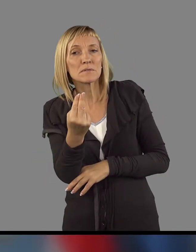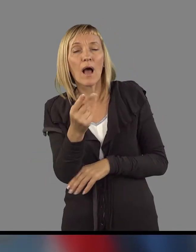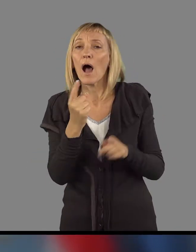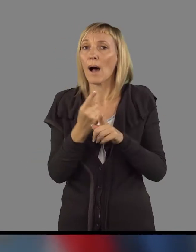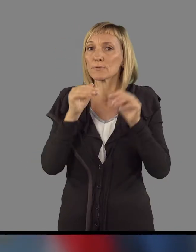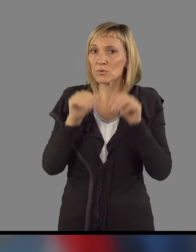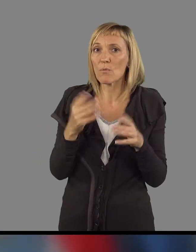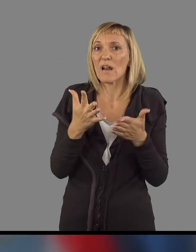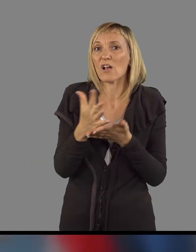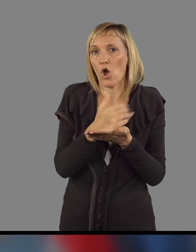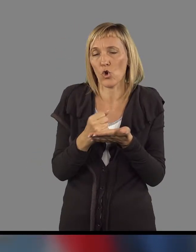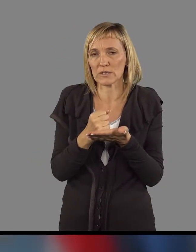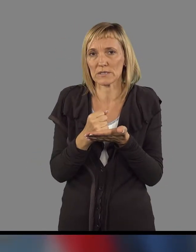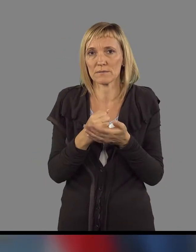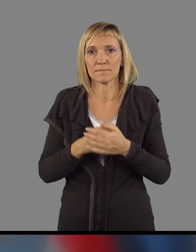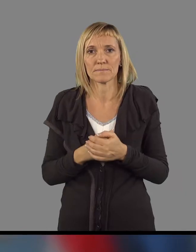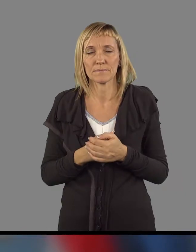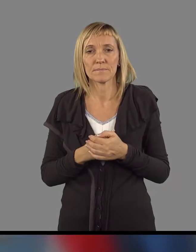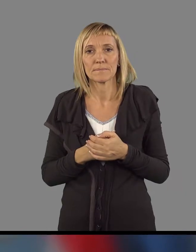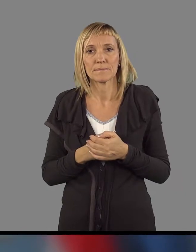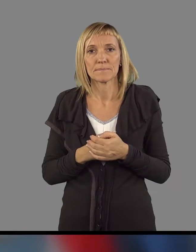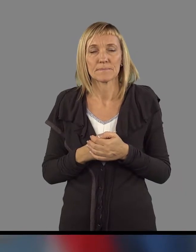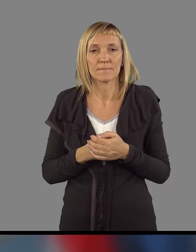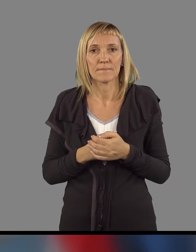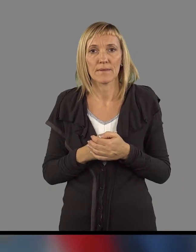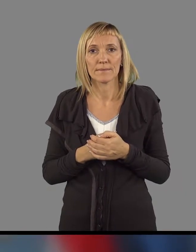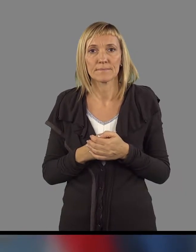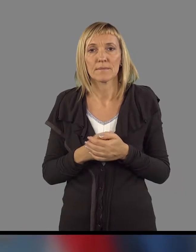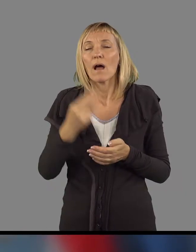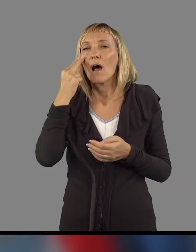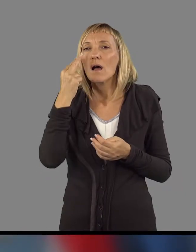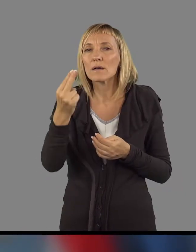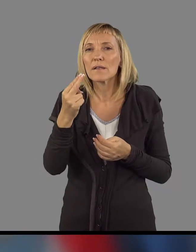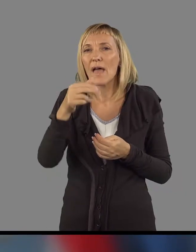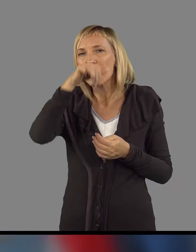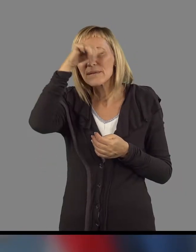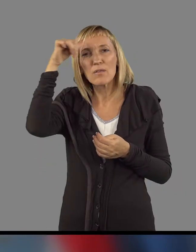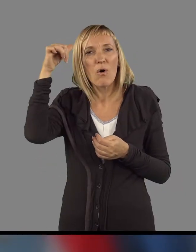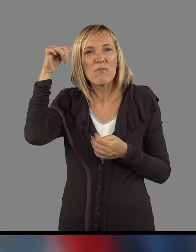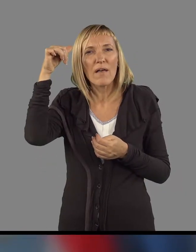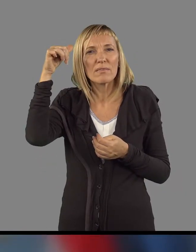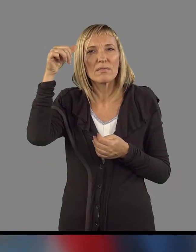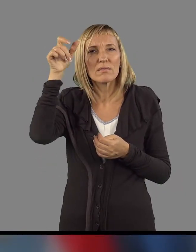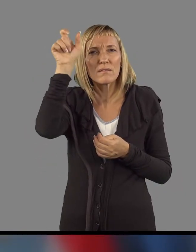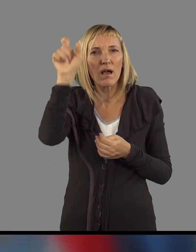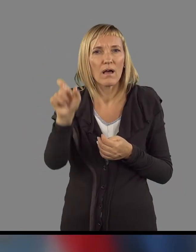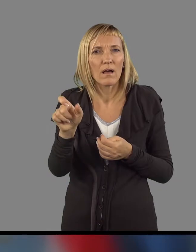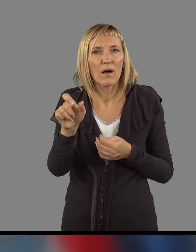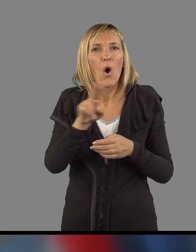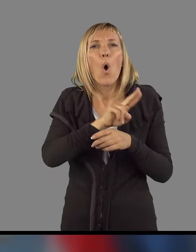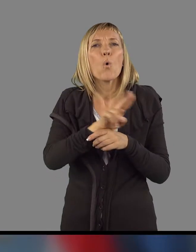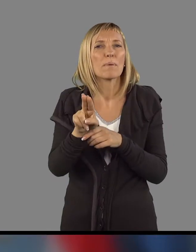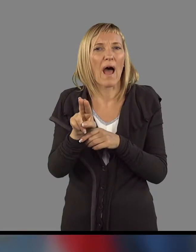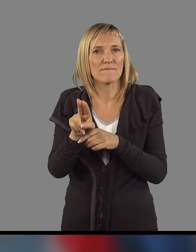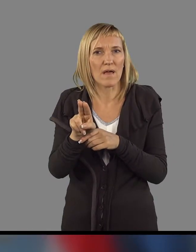bo tudi kaj iz tega res potem nastalo. Ker se pa tiče imenovanja teh